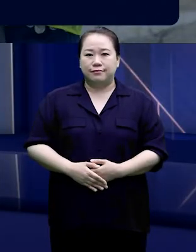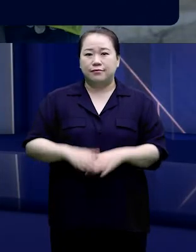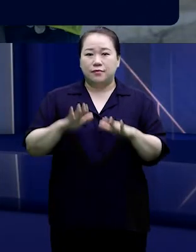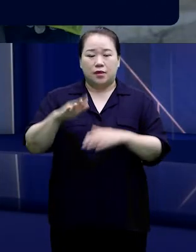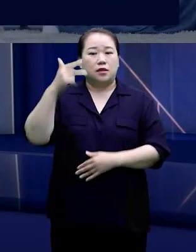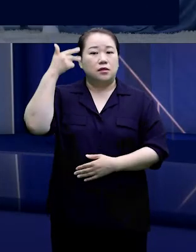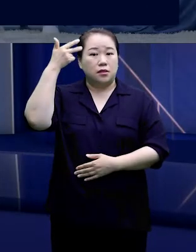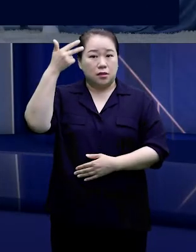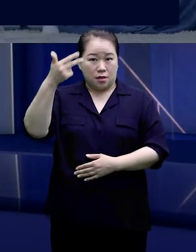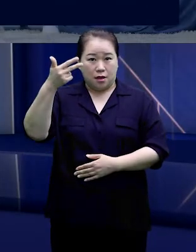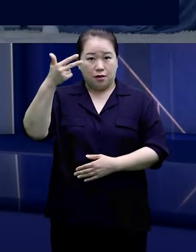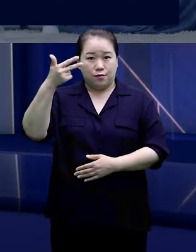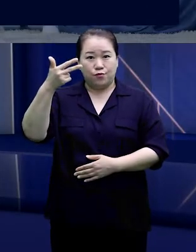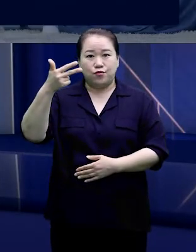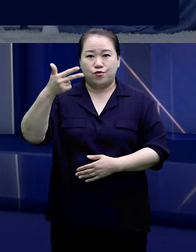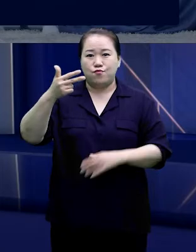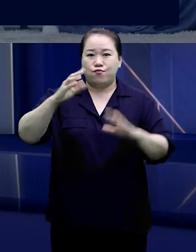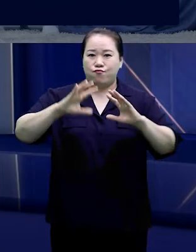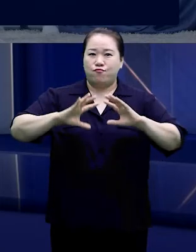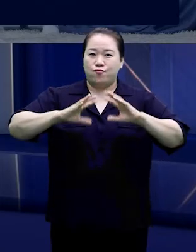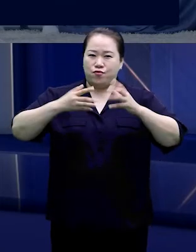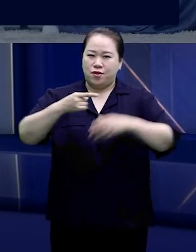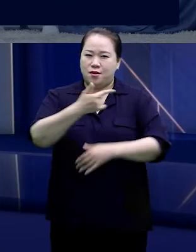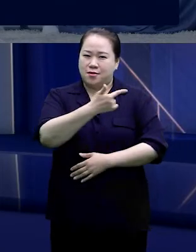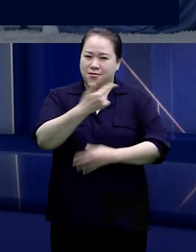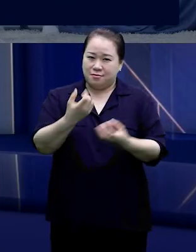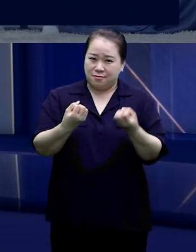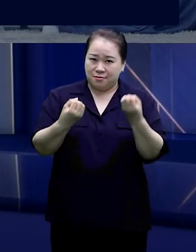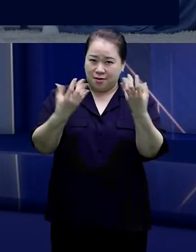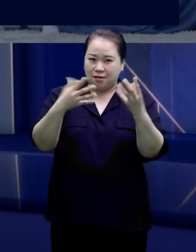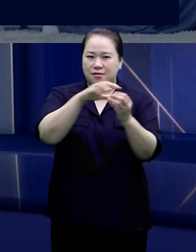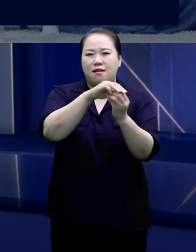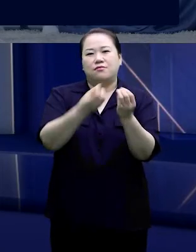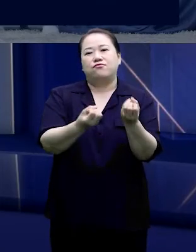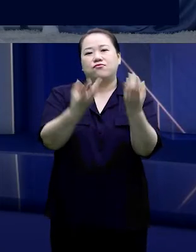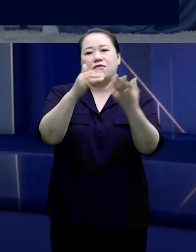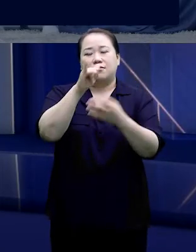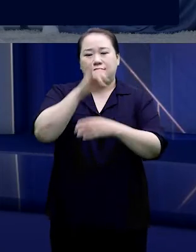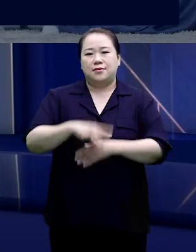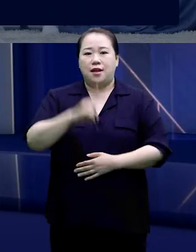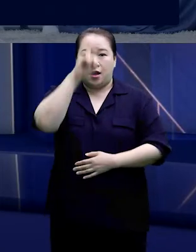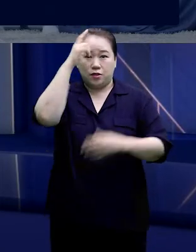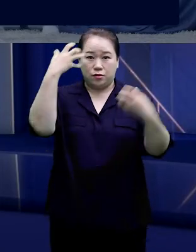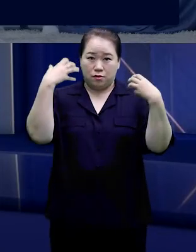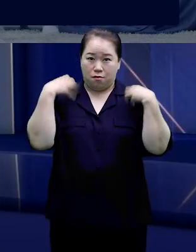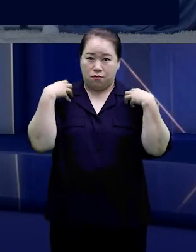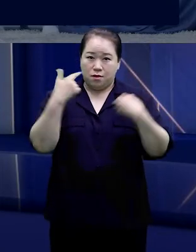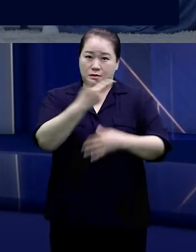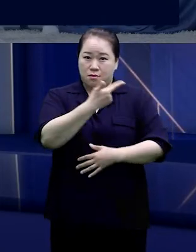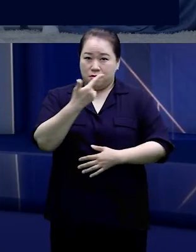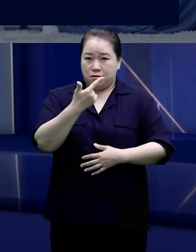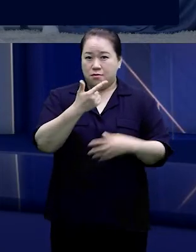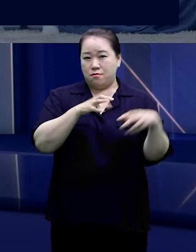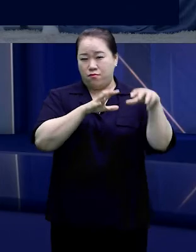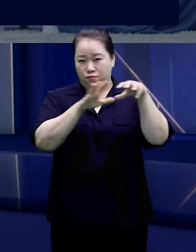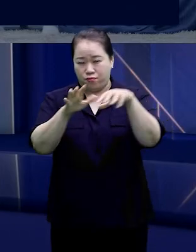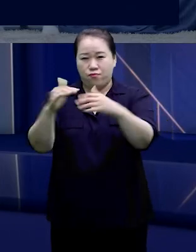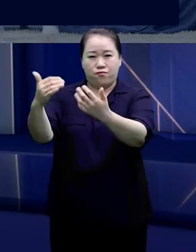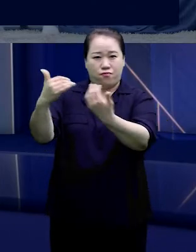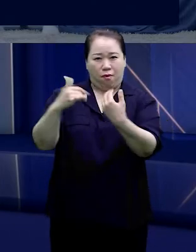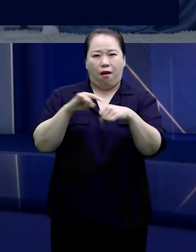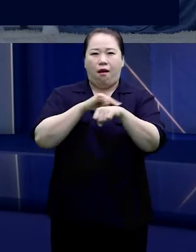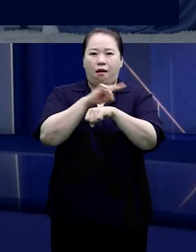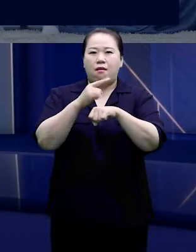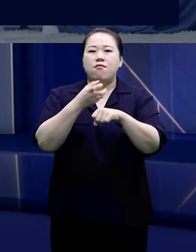이제 다음 주면 민족의 명절인 추석입니다. 정부는 대규모 귀성과 귀향으로 수도권